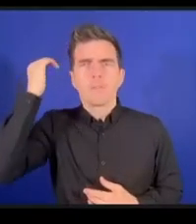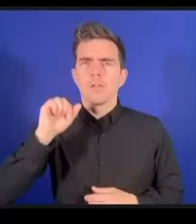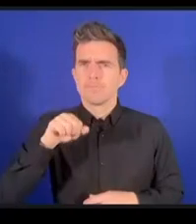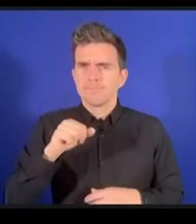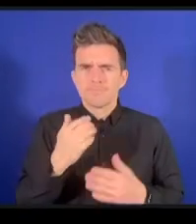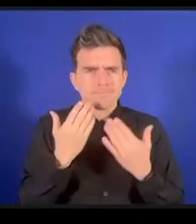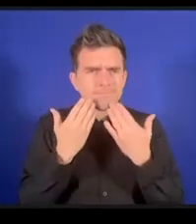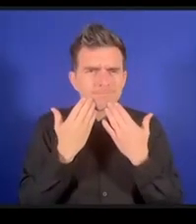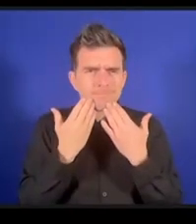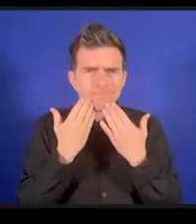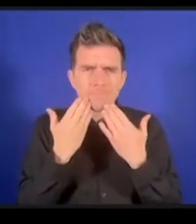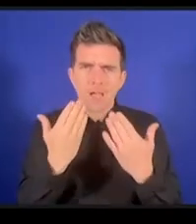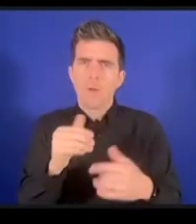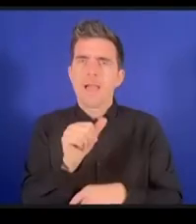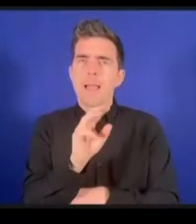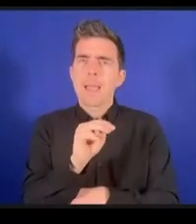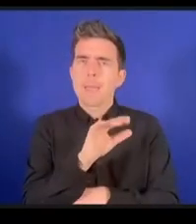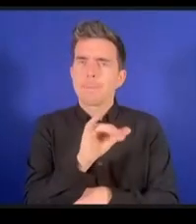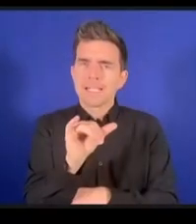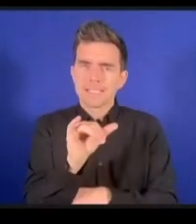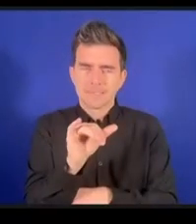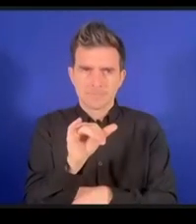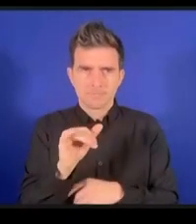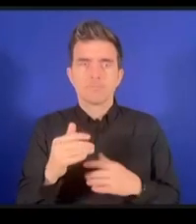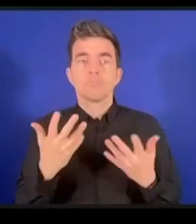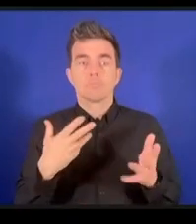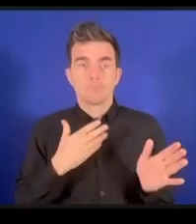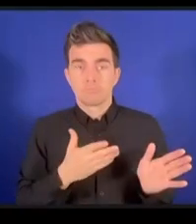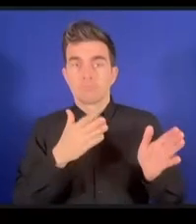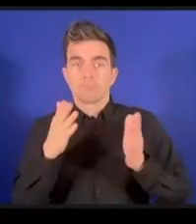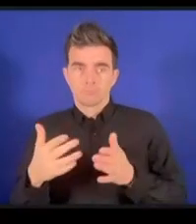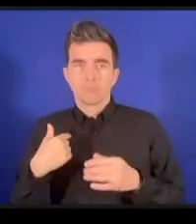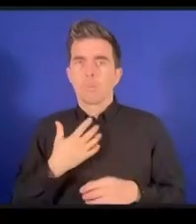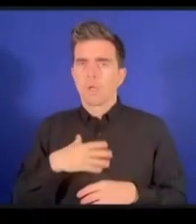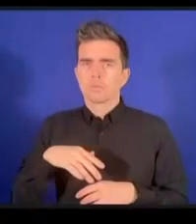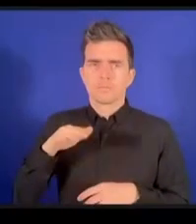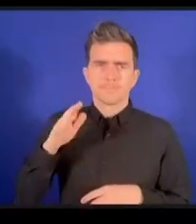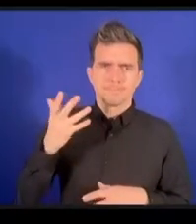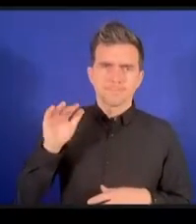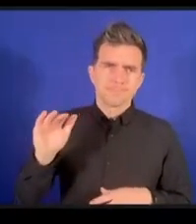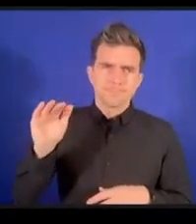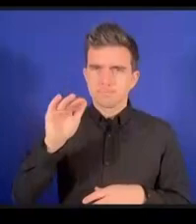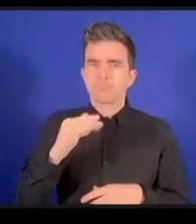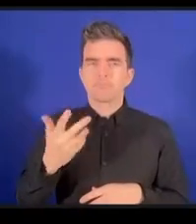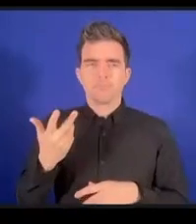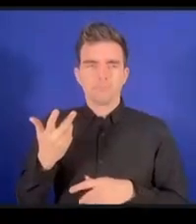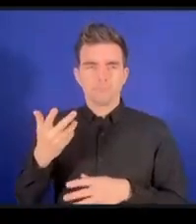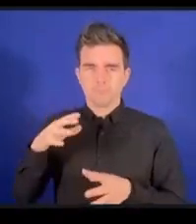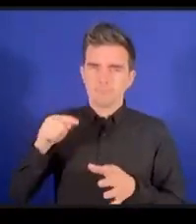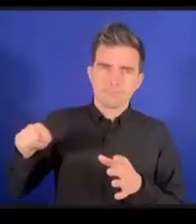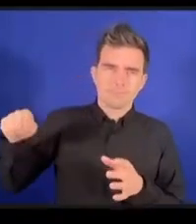ではアジェンドラさん雇用とデジタルヘルスについてお願いできますか